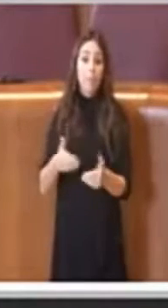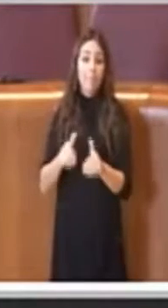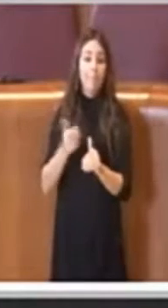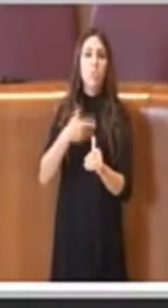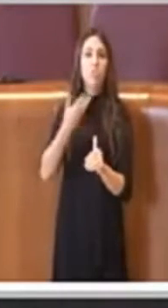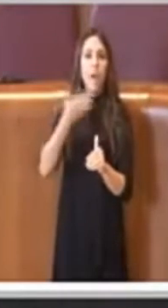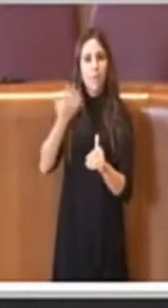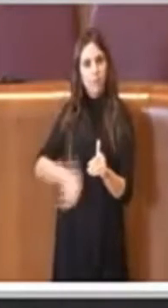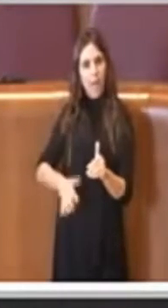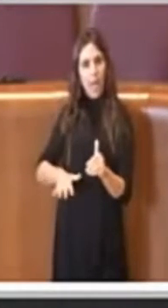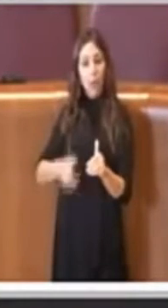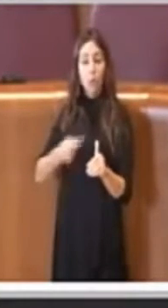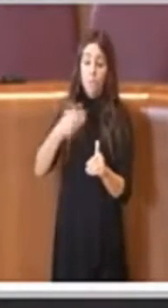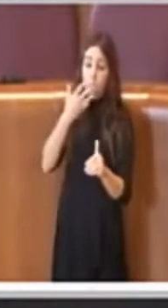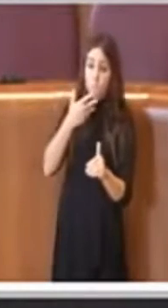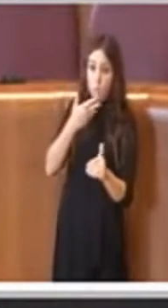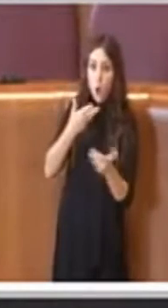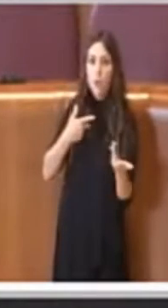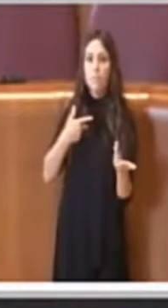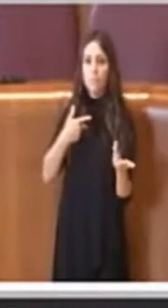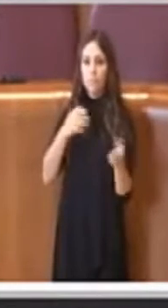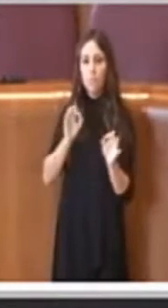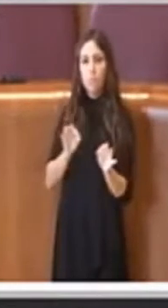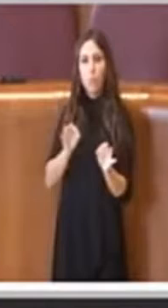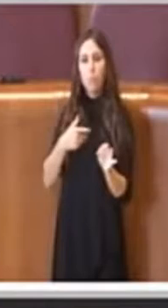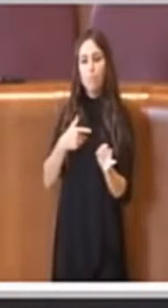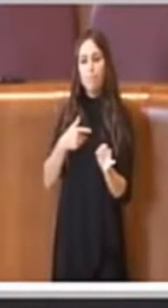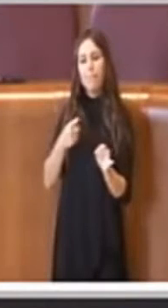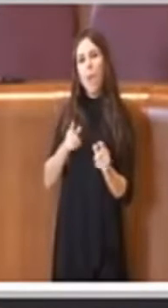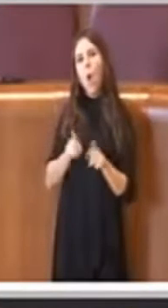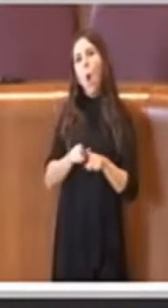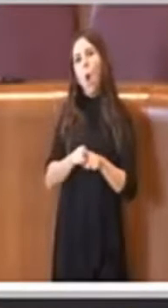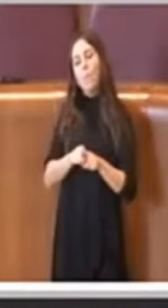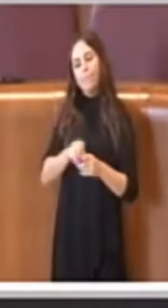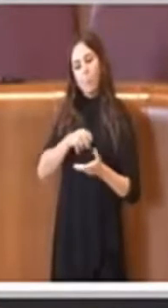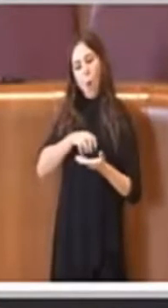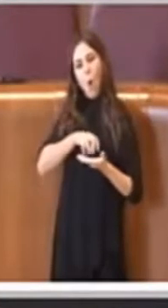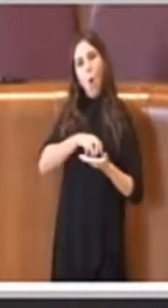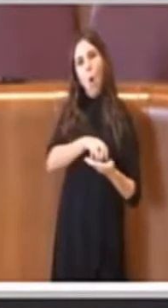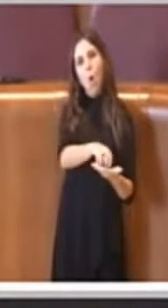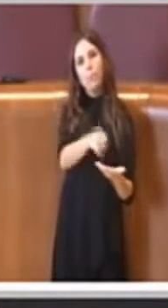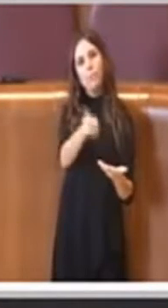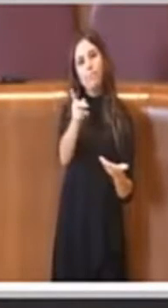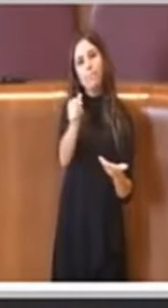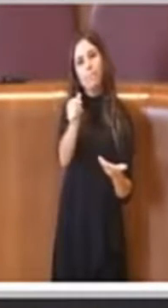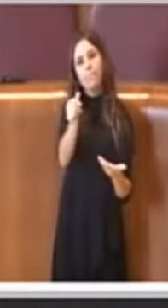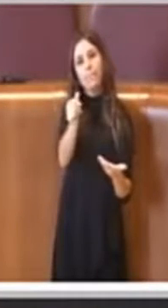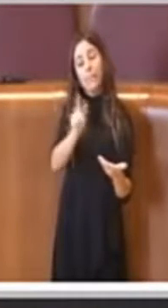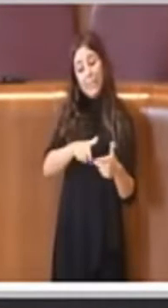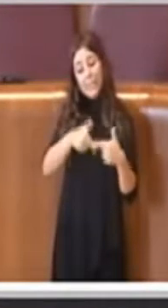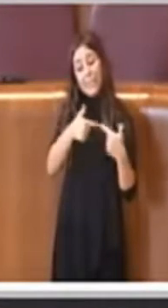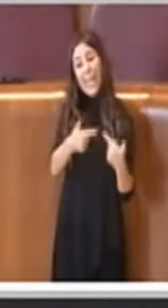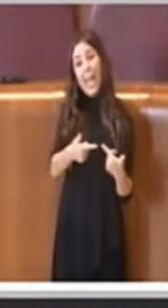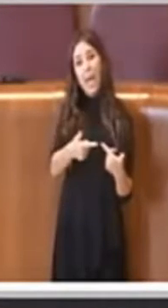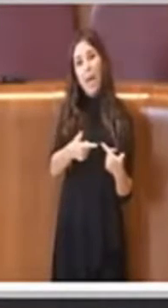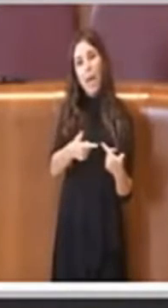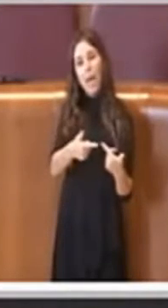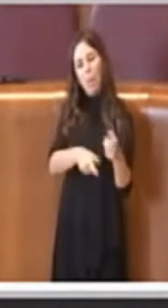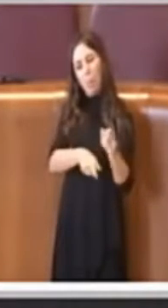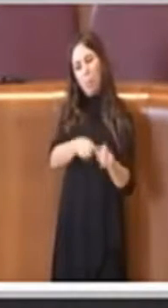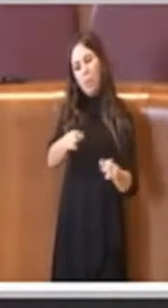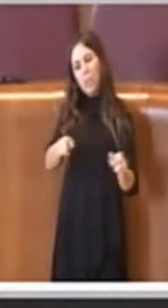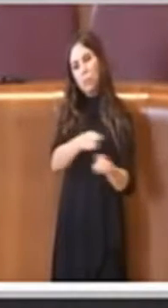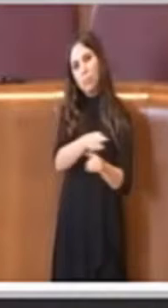vogliamo andare in quella direzione a dare un contributo economico alle persone che dovessero fare una